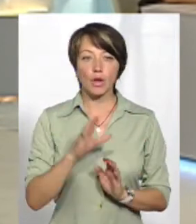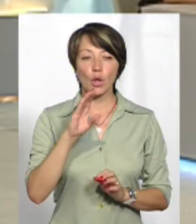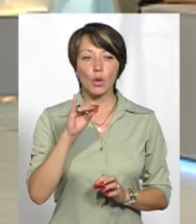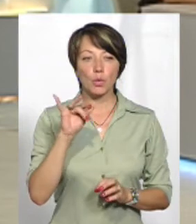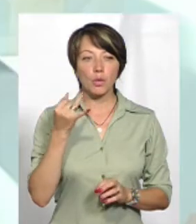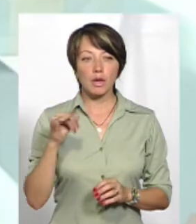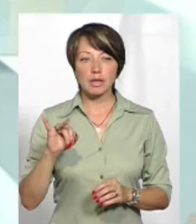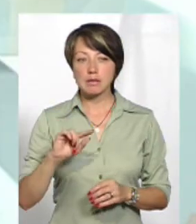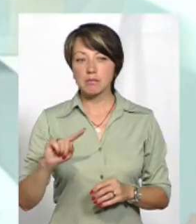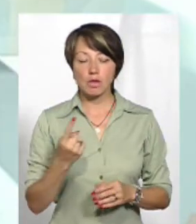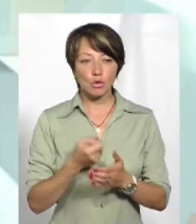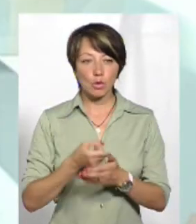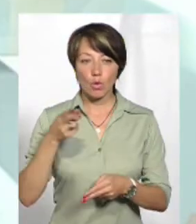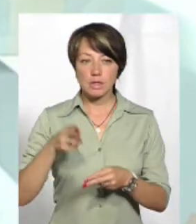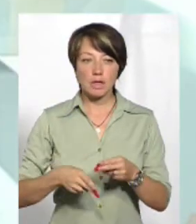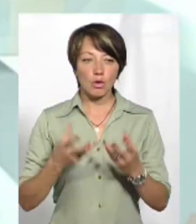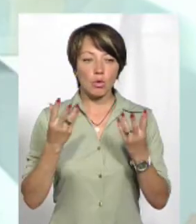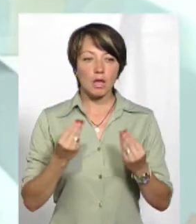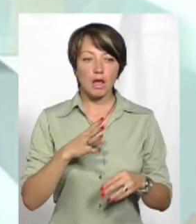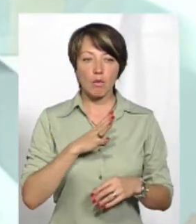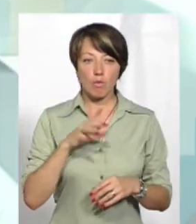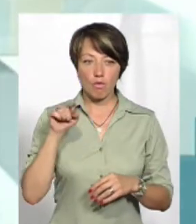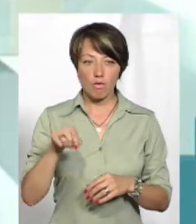З першого до останнього дня я був в Іловайську.